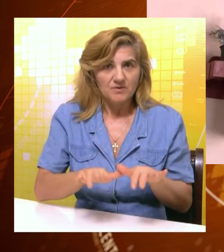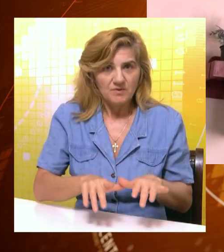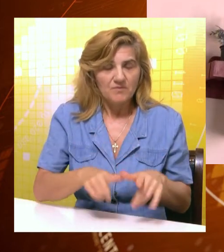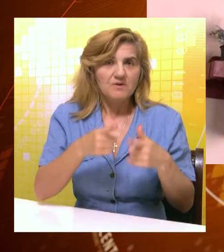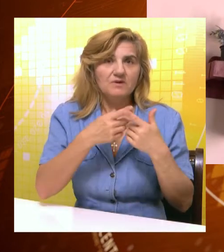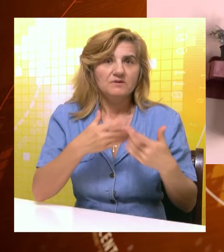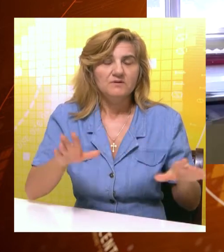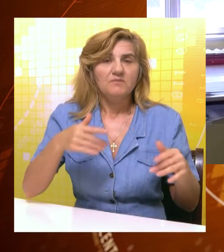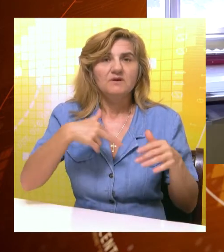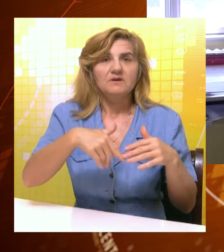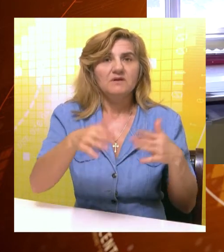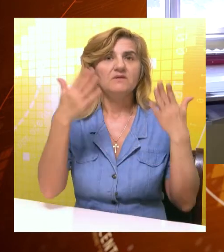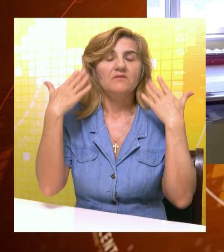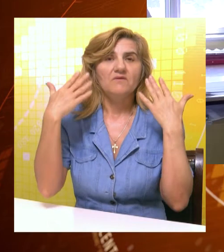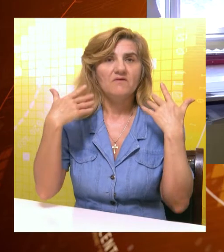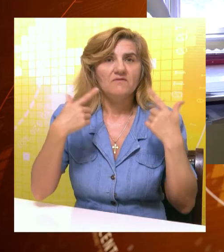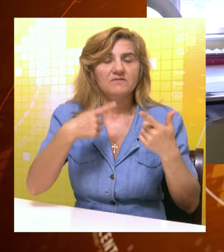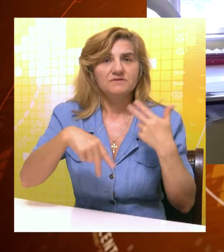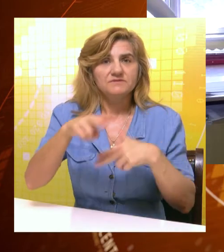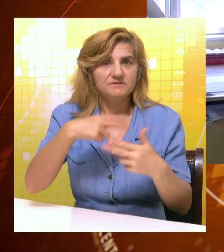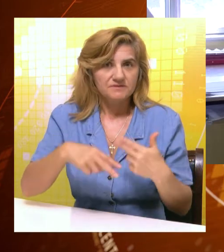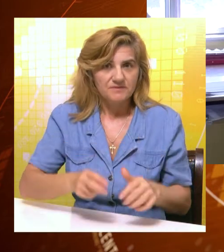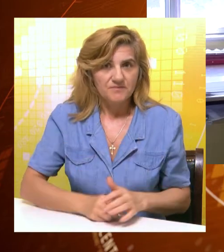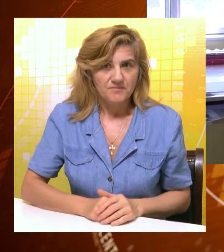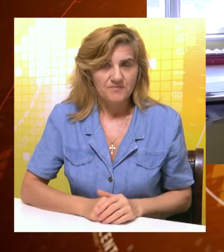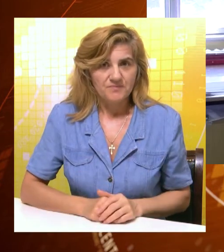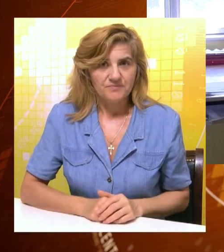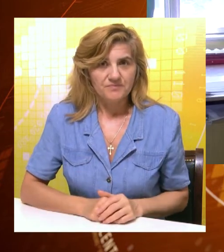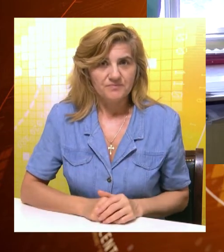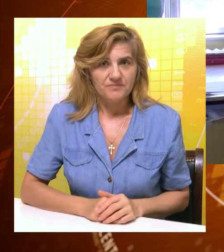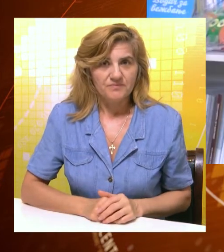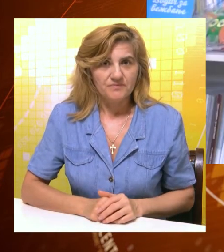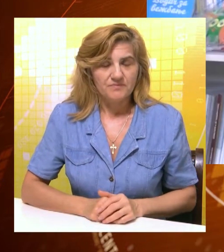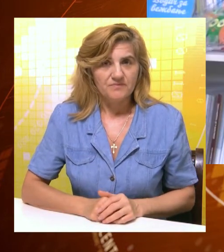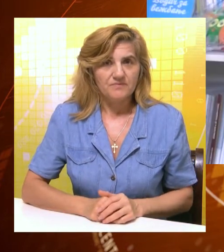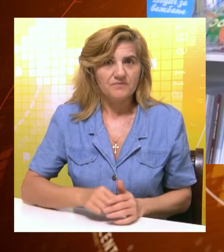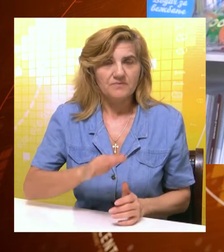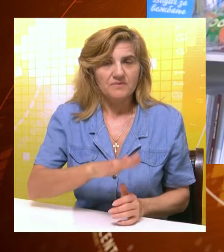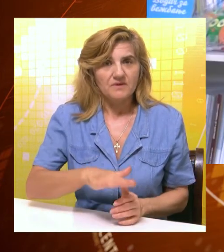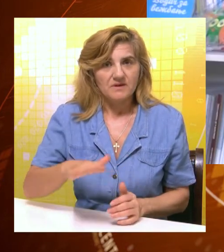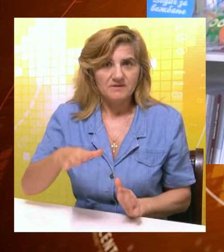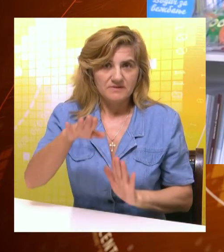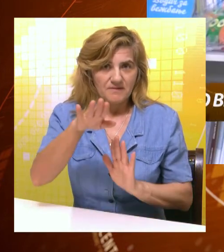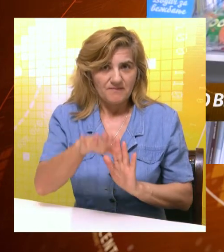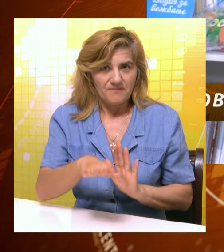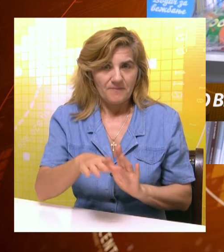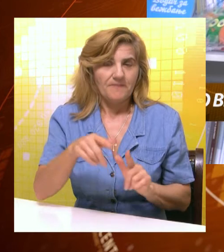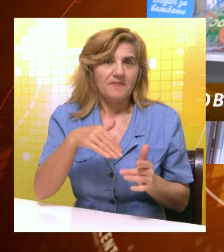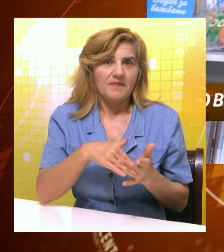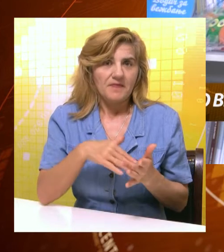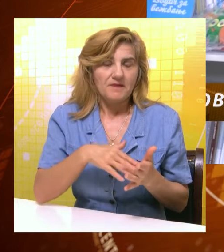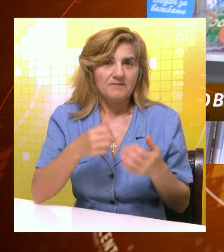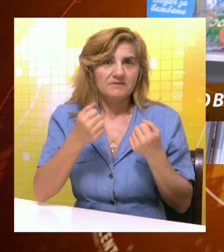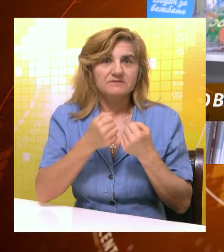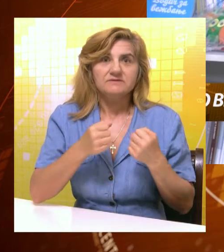računare, već umesto toga, u kvalitetno organizovanim i slobodnim aktivnostima. Pa, deca nižeg školskog uzrasta bi